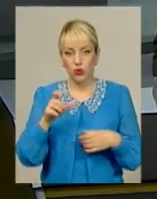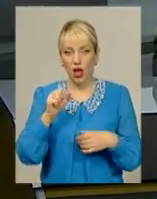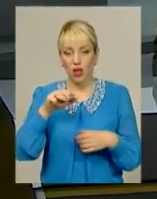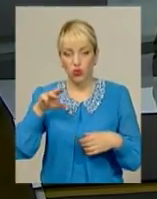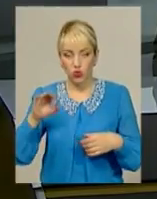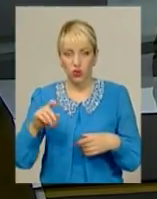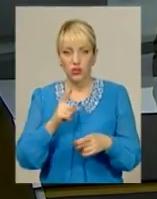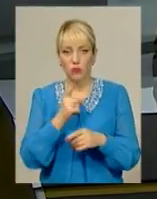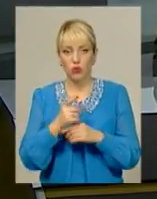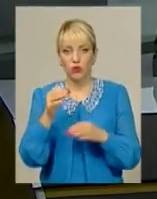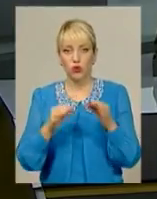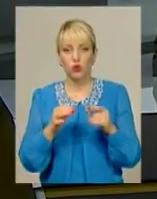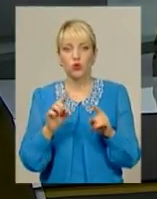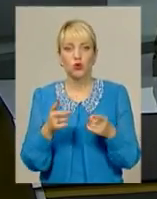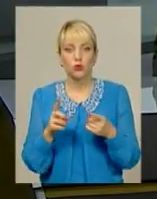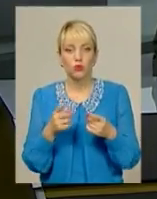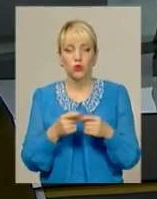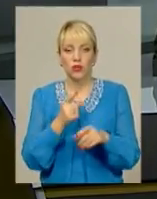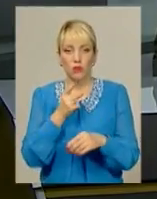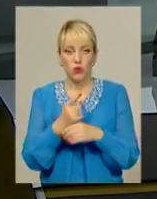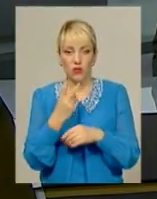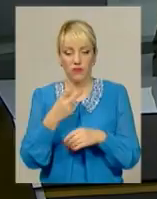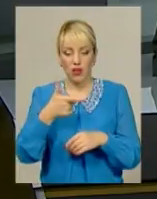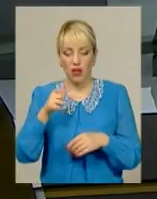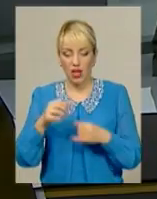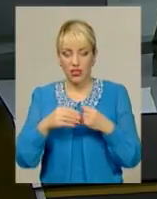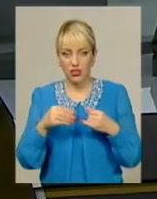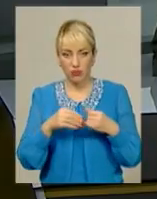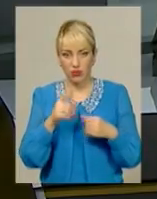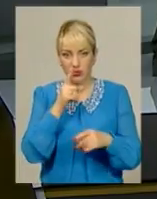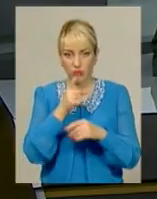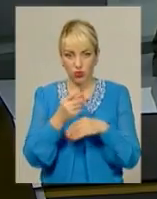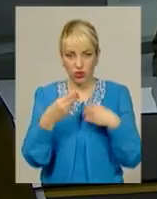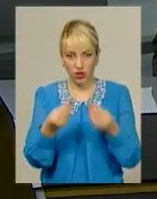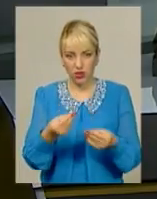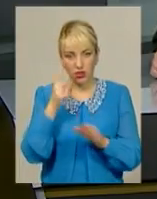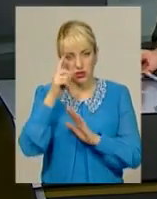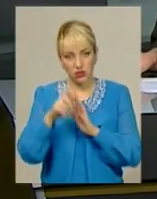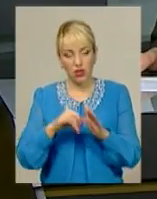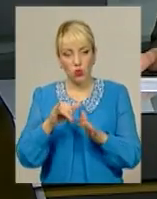відвоювати належні їм 2 гектари ріллі, бійці прийшли дізнатися в обласних чиновників.